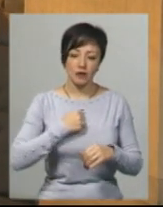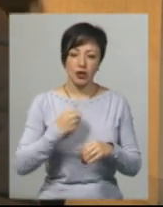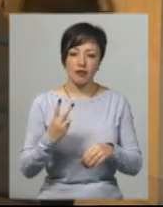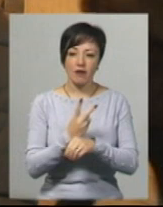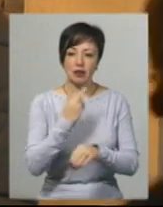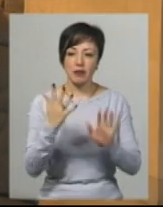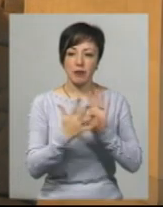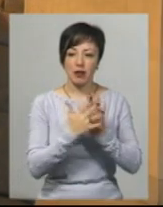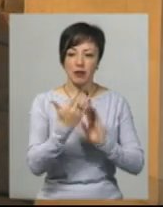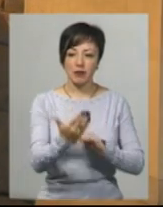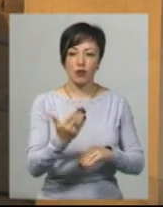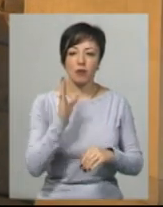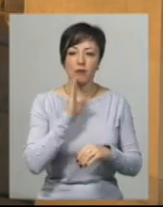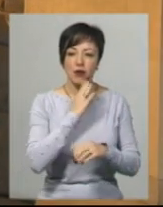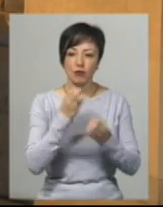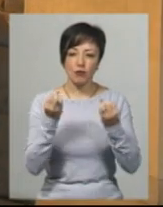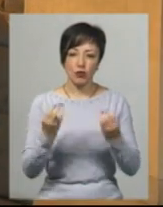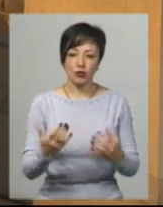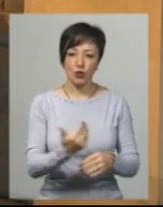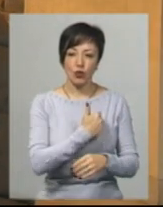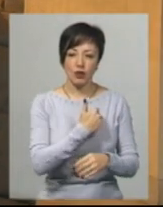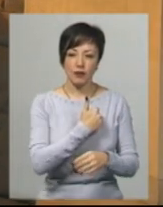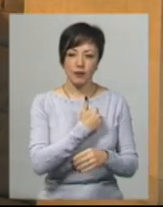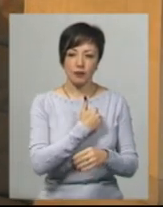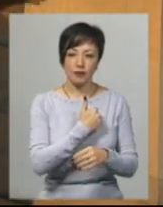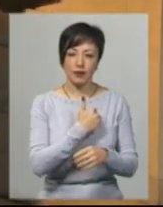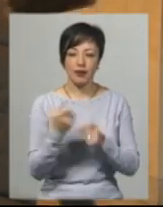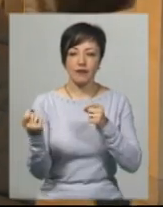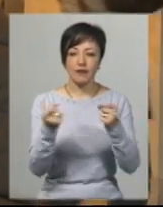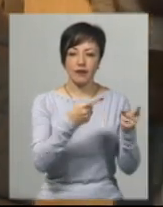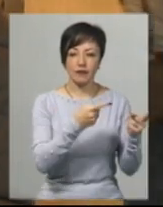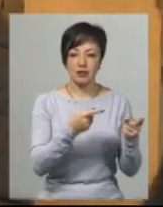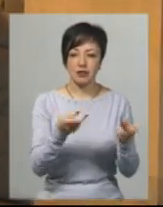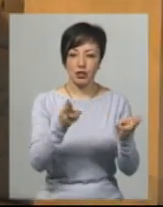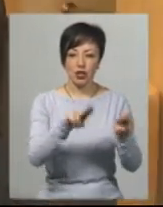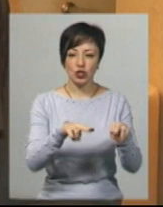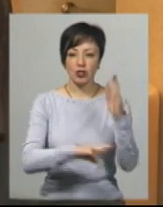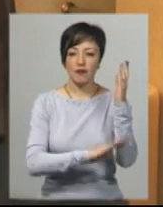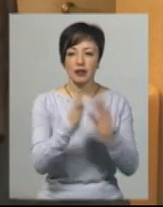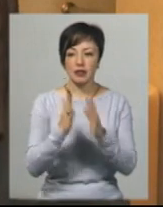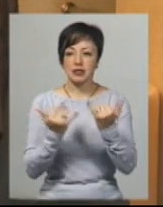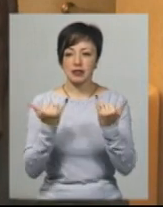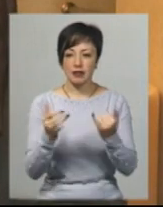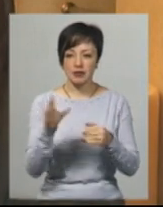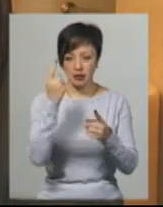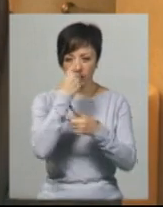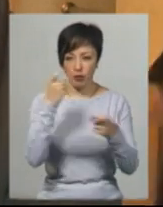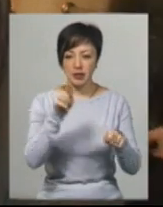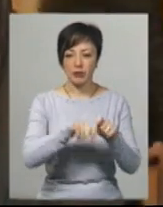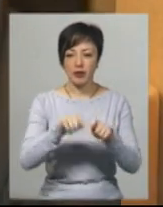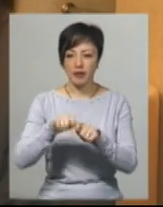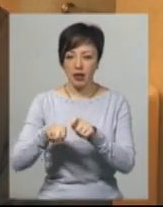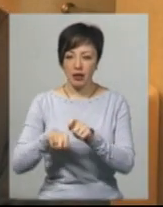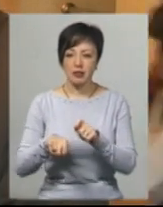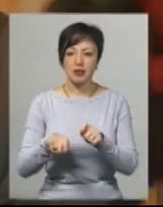двічі нападала на його матір, і він просто хотів її вивезти, залишити у лісі. Зараз ця інформація перевіряється.